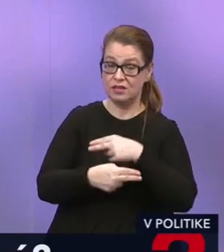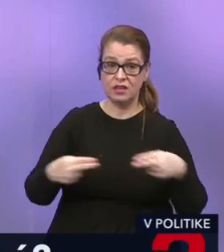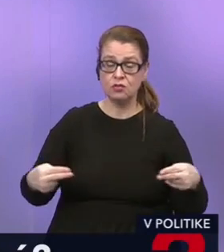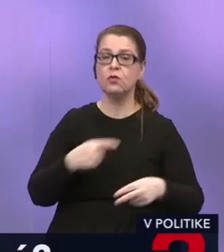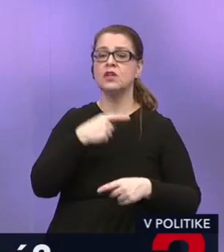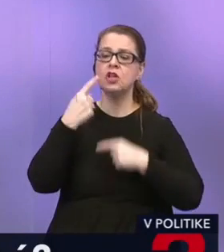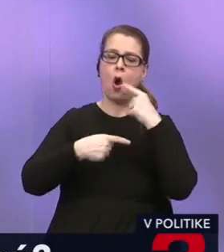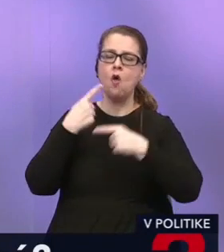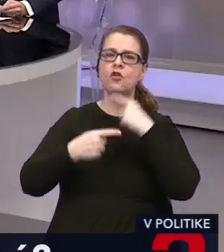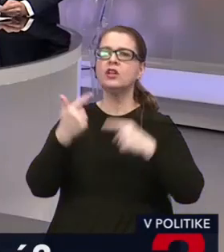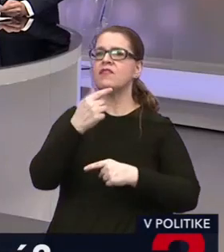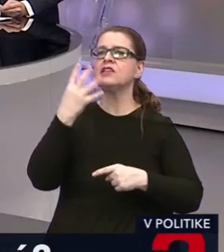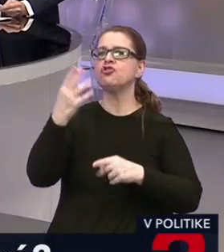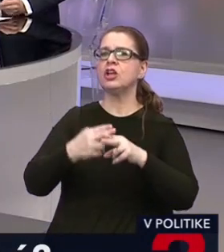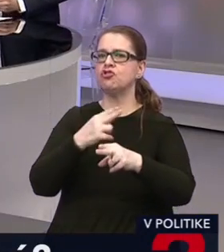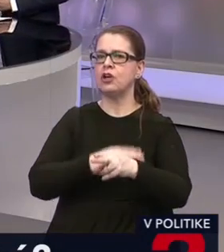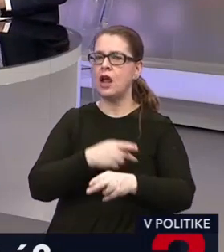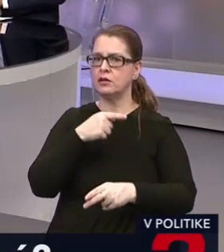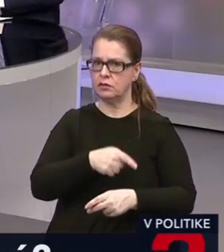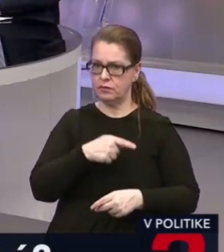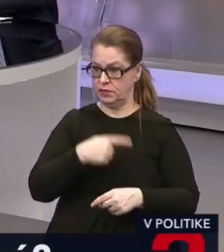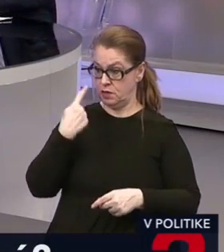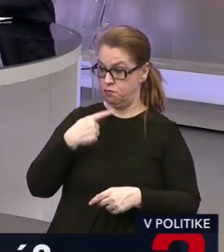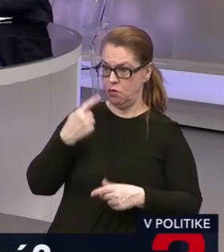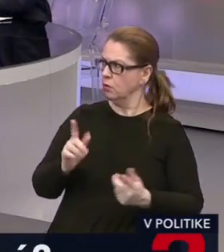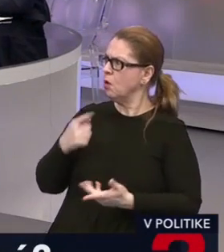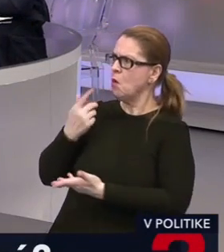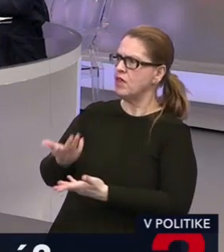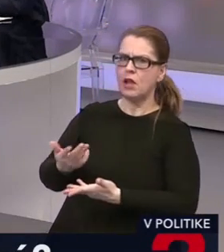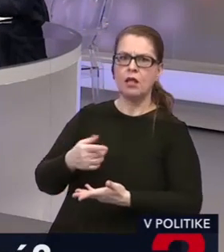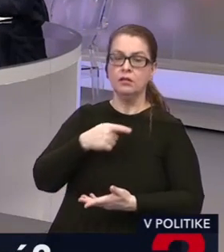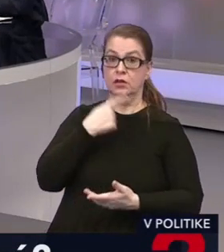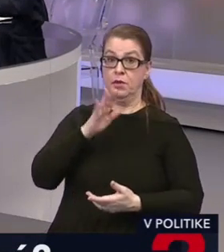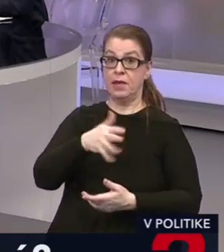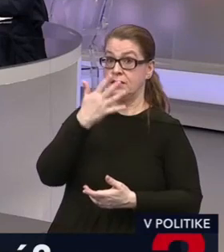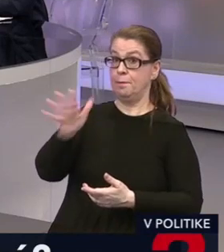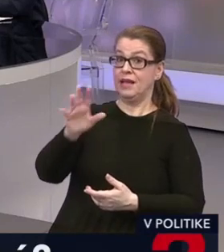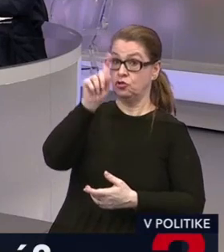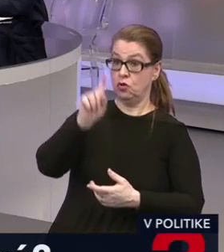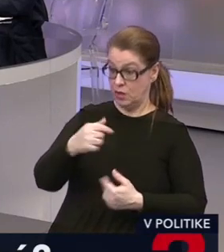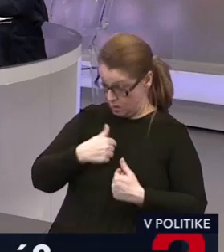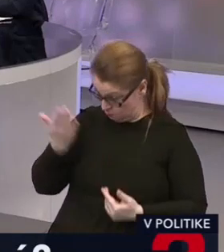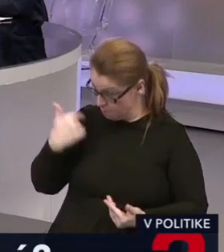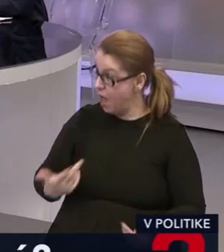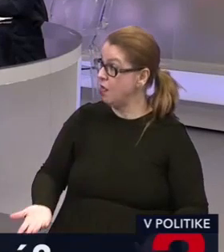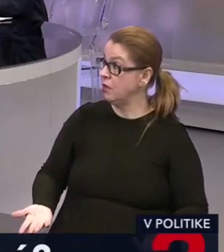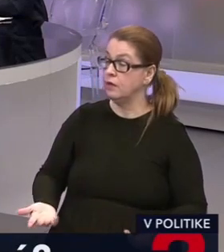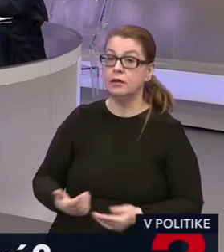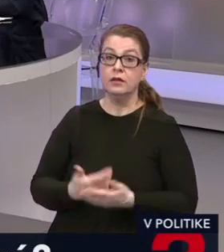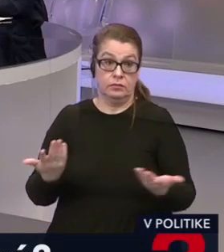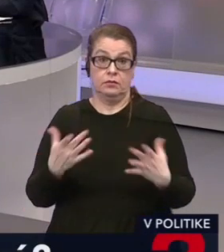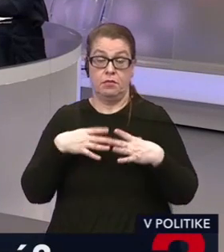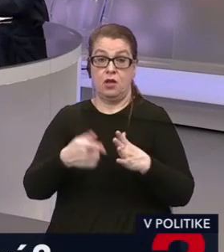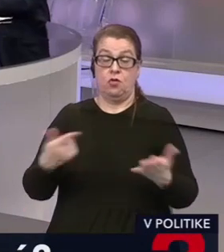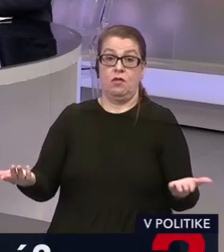Hovoríste, že 24 krajín hovorí, že to však. Vy ste povedali, že máte 500 otázok na vašom poslaneckom klube. Tak teda, pán Kolár,